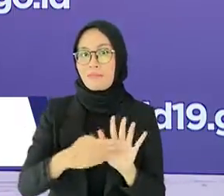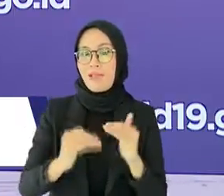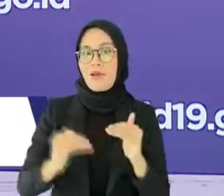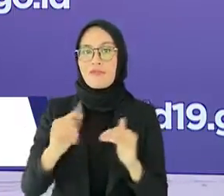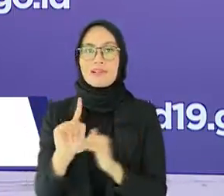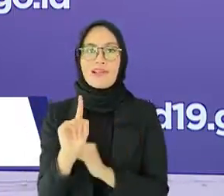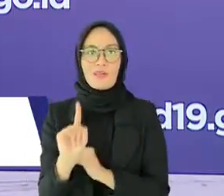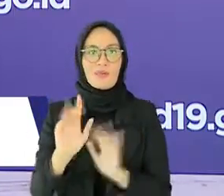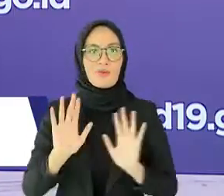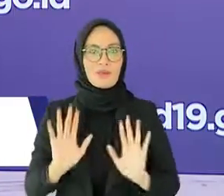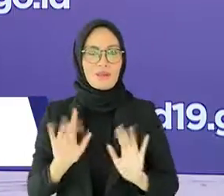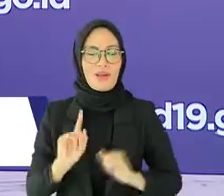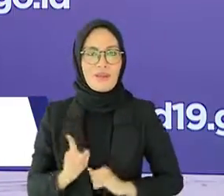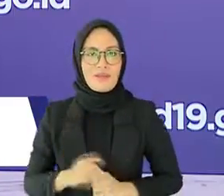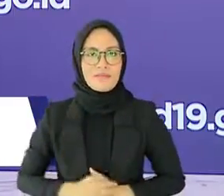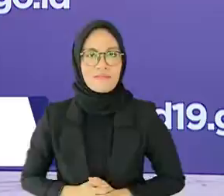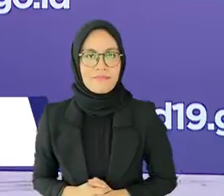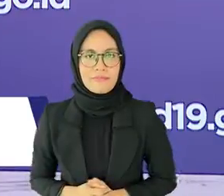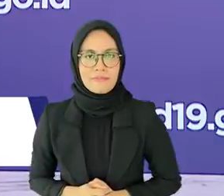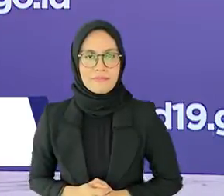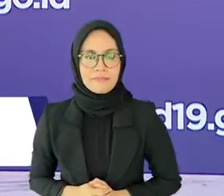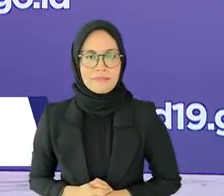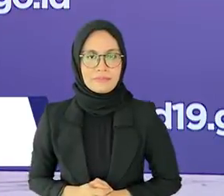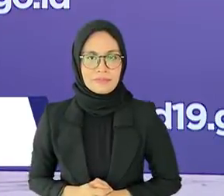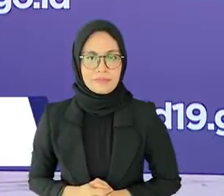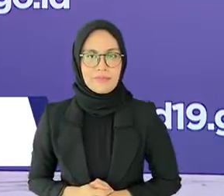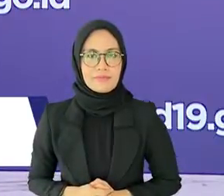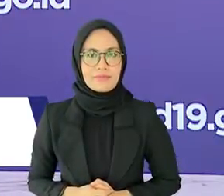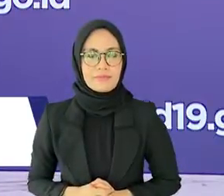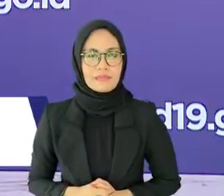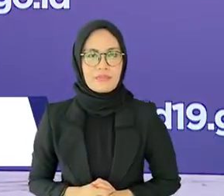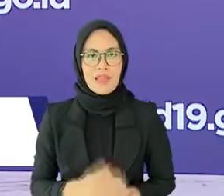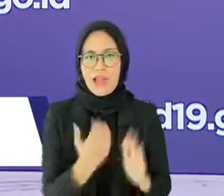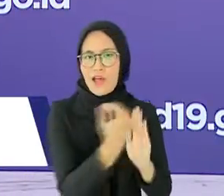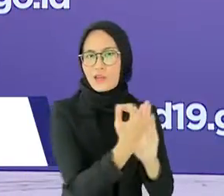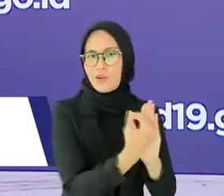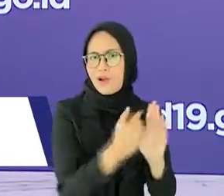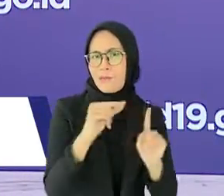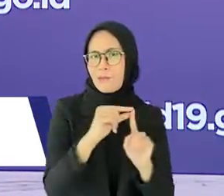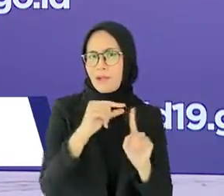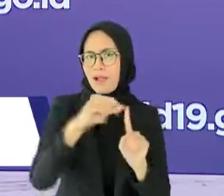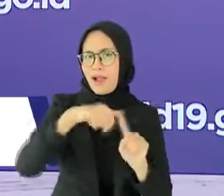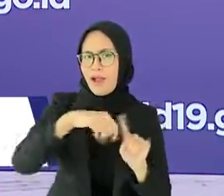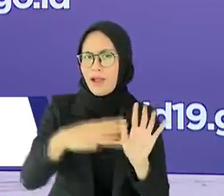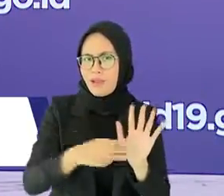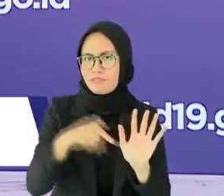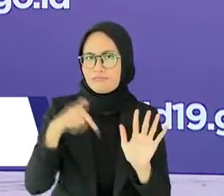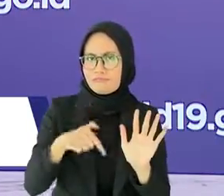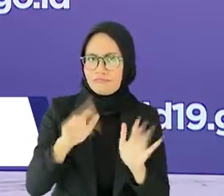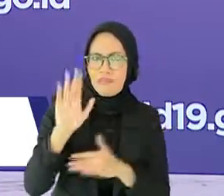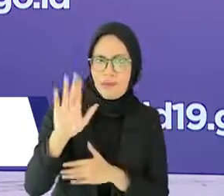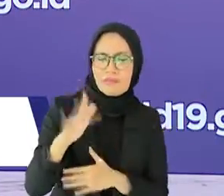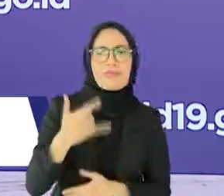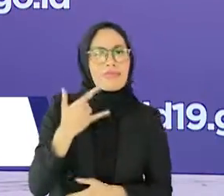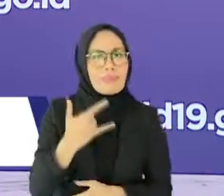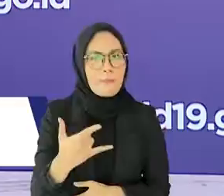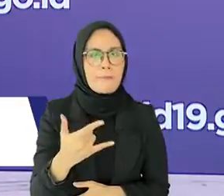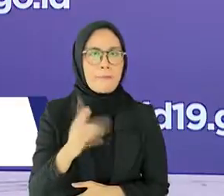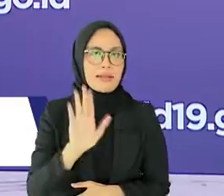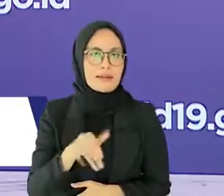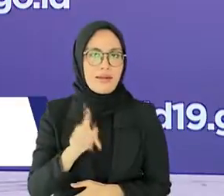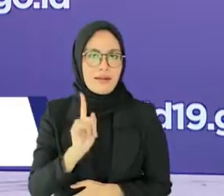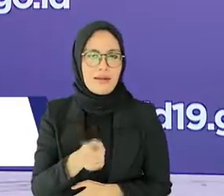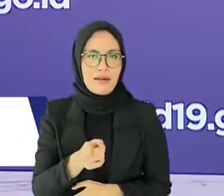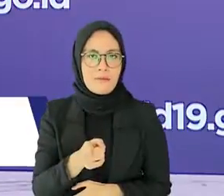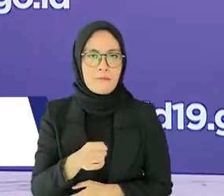Penting untuk diketahui, penyesuaian aturan PPKM akan tetap dilakukan secara bertahap sesuai dengan